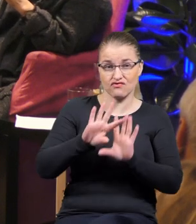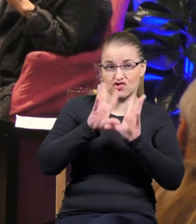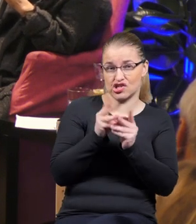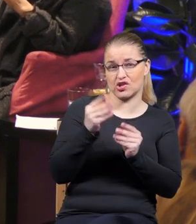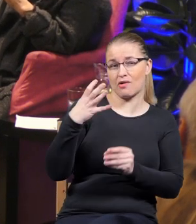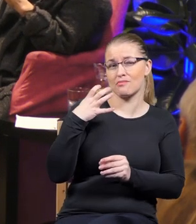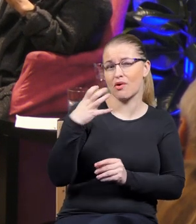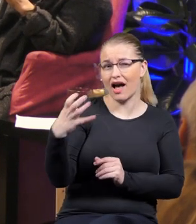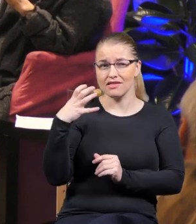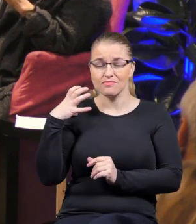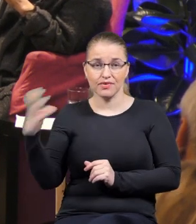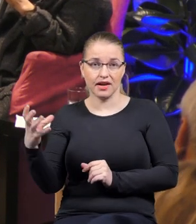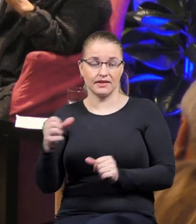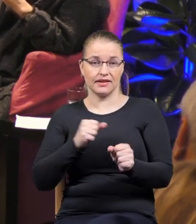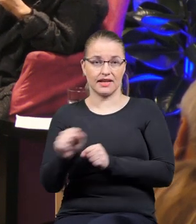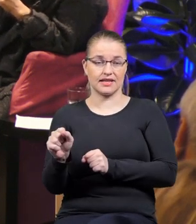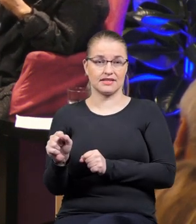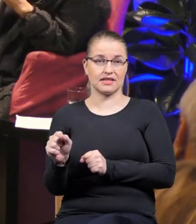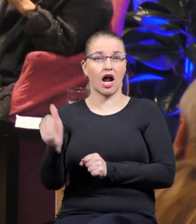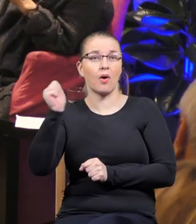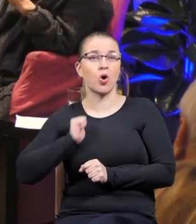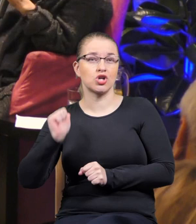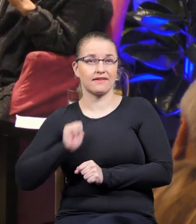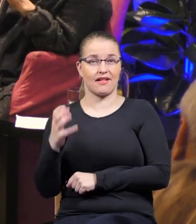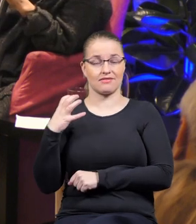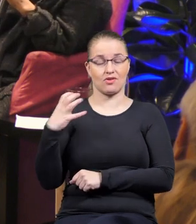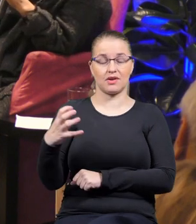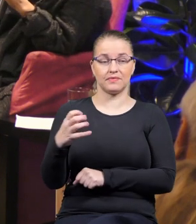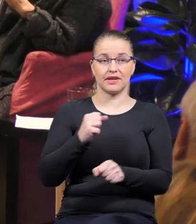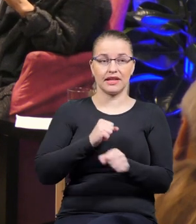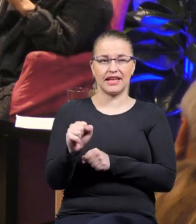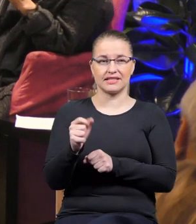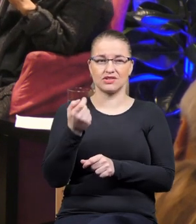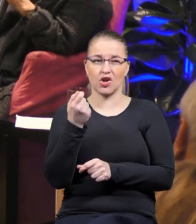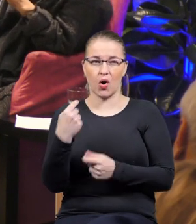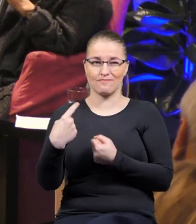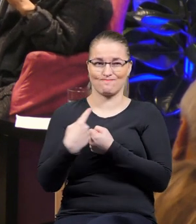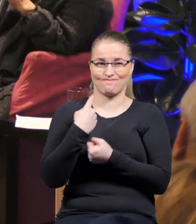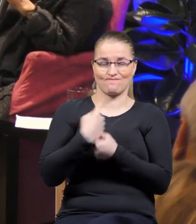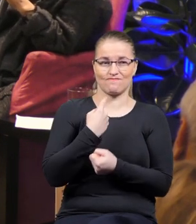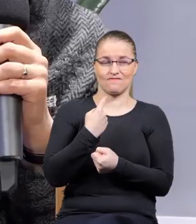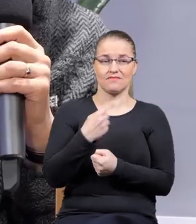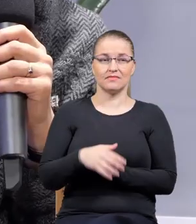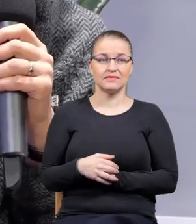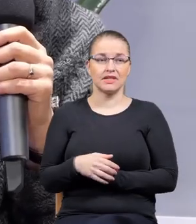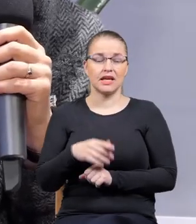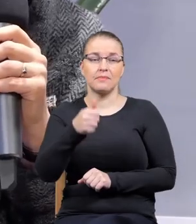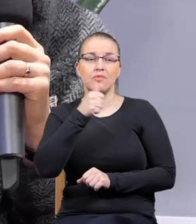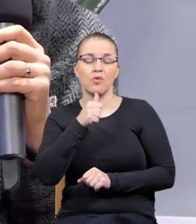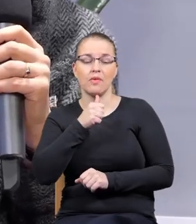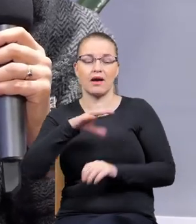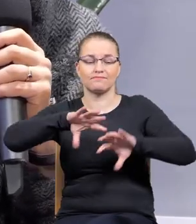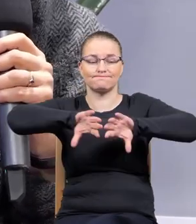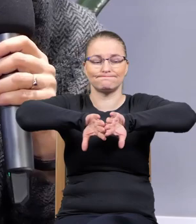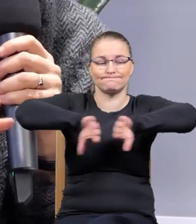pojawiają się czy oczekiwanego dobrobytu pojawia się takie ukąszenie ideologiczne i próba dzielenia